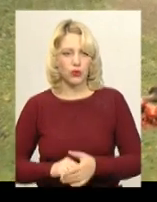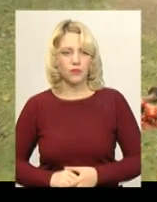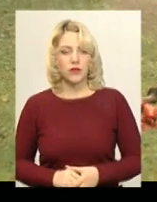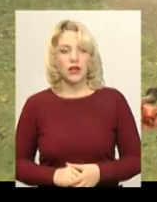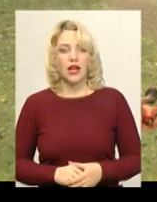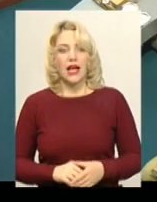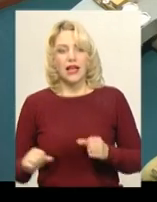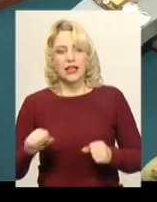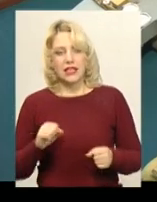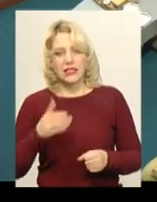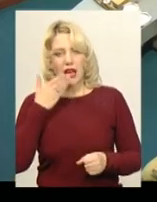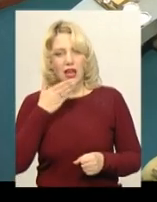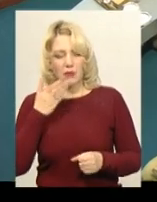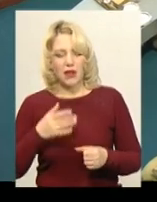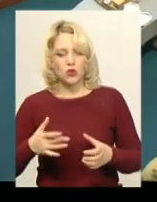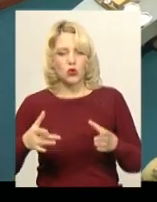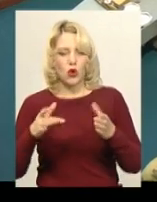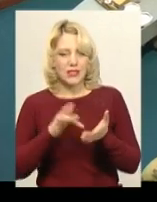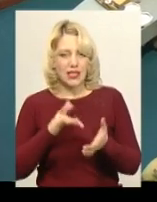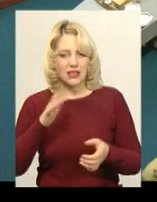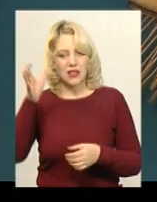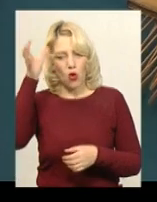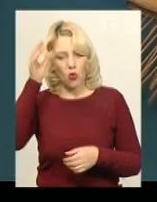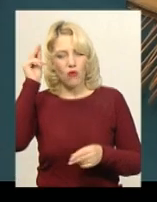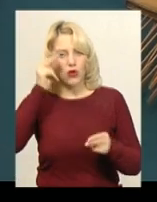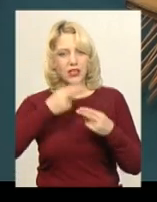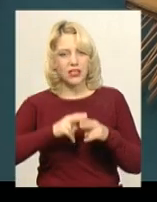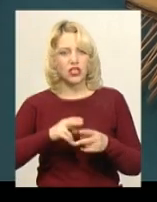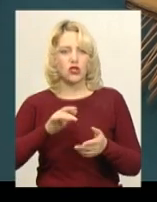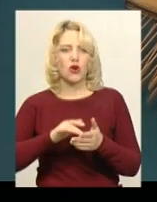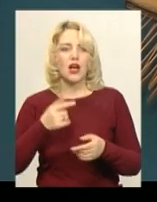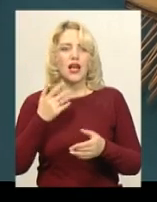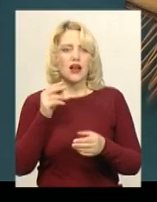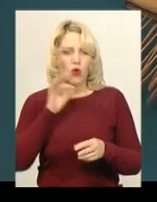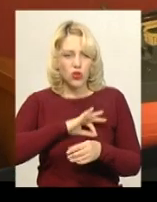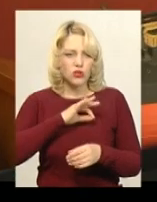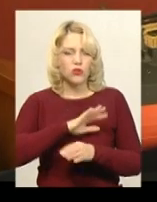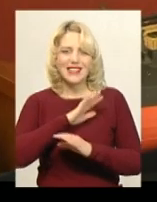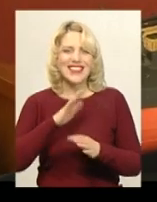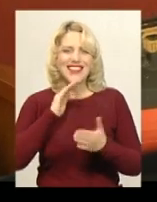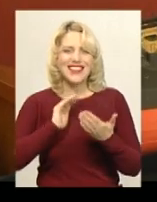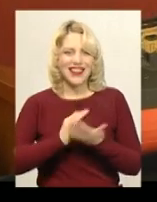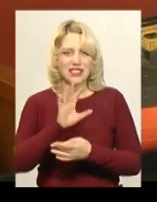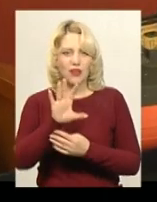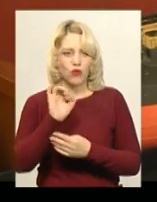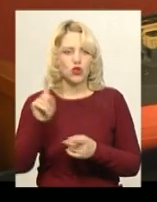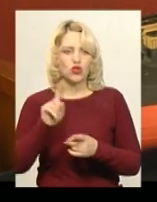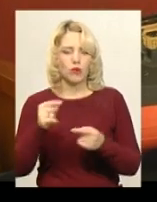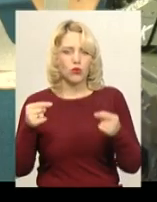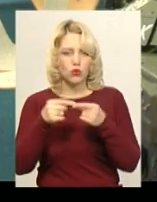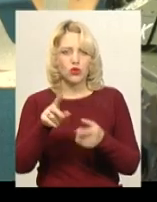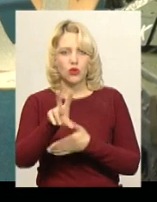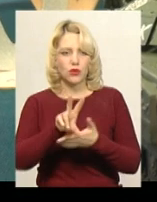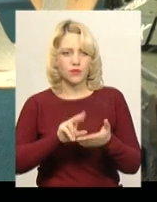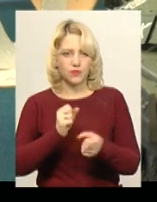Закарпатського центру науково-технічної творчості каже, гуртківцям доводиться користуватися навіть неякісними світлинами, щоби точно відтворити прототип.